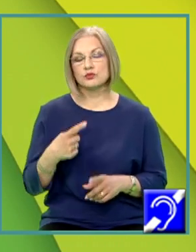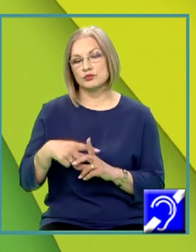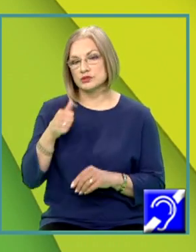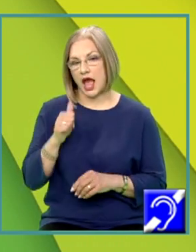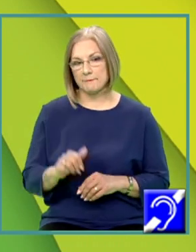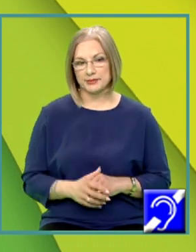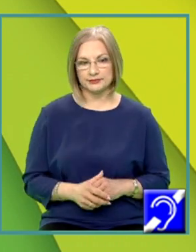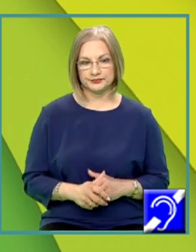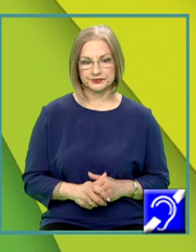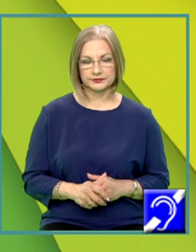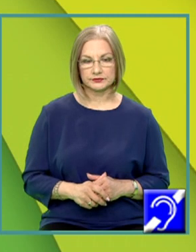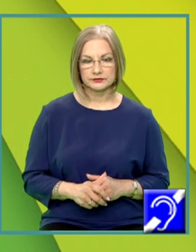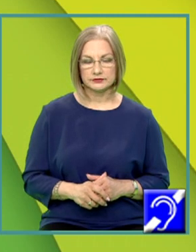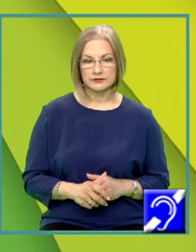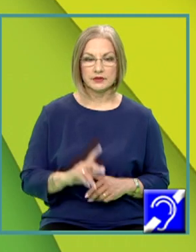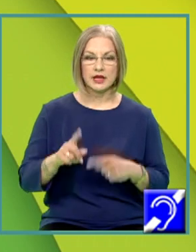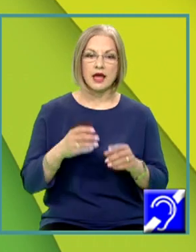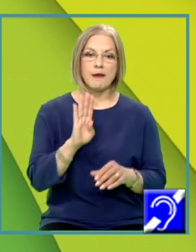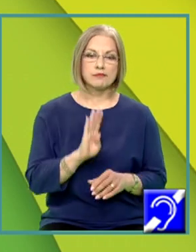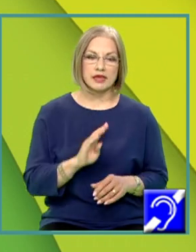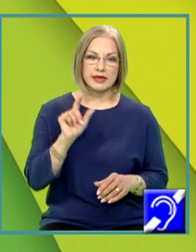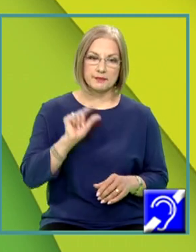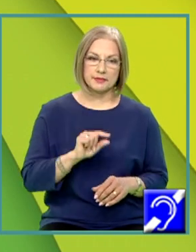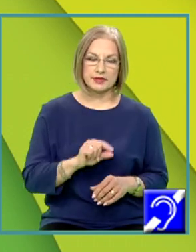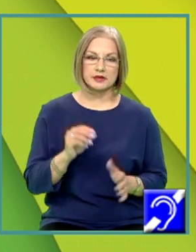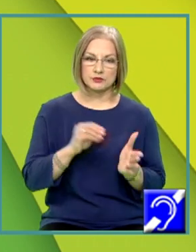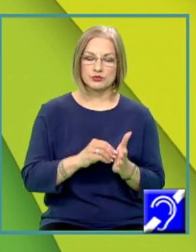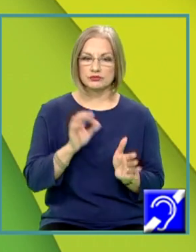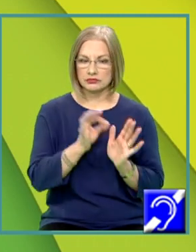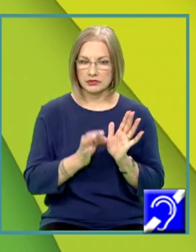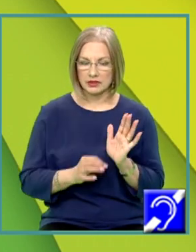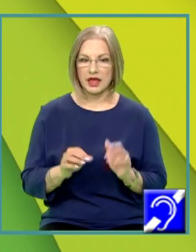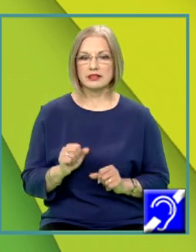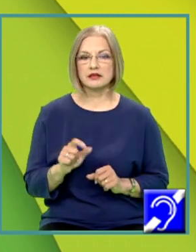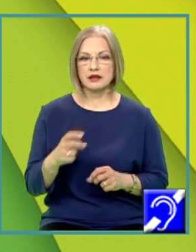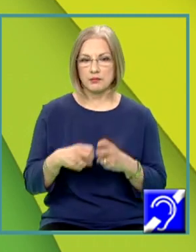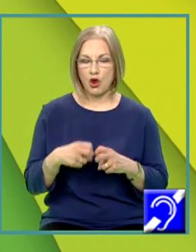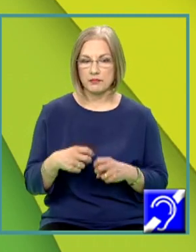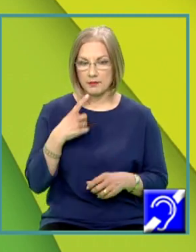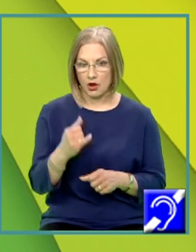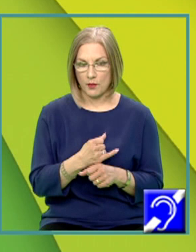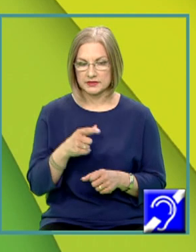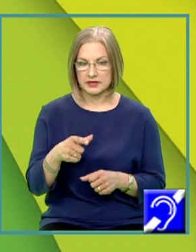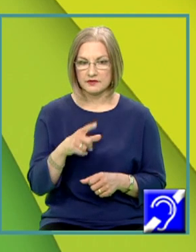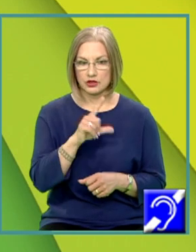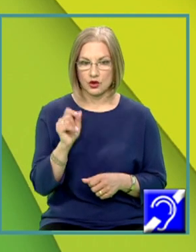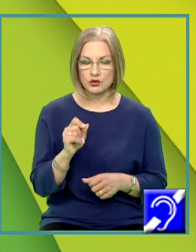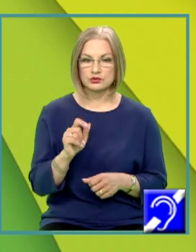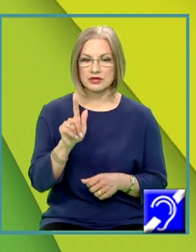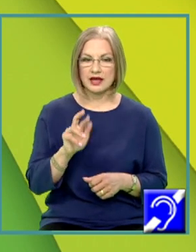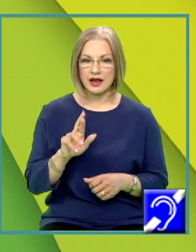apă. Iar la B mic notăm datele problemei, observăm 200 grame